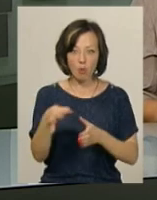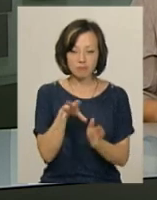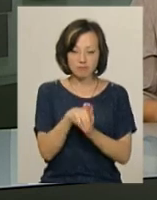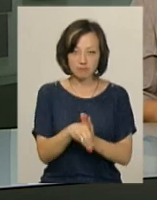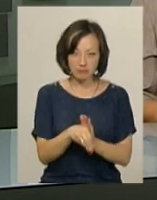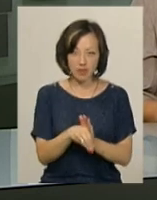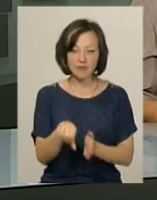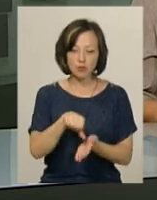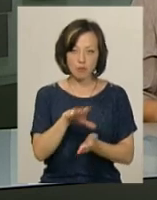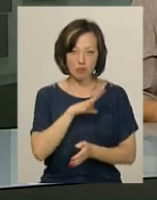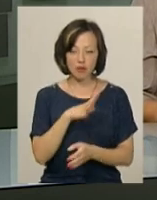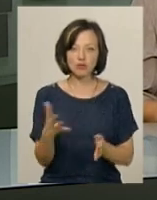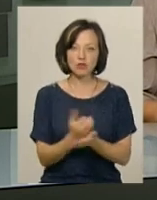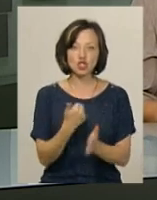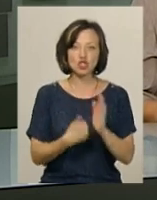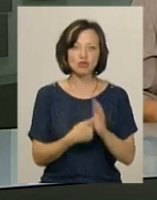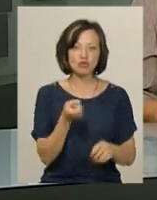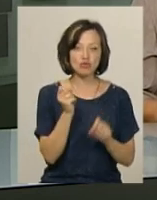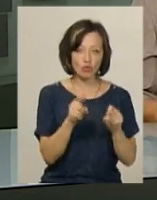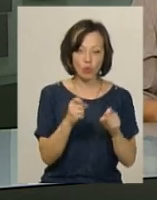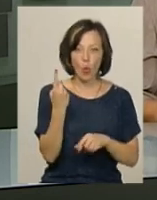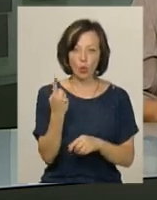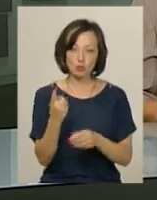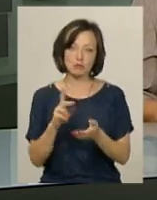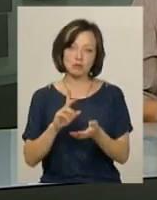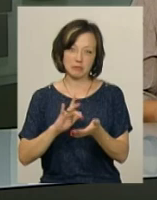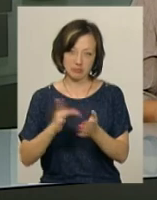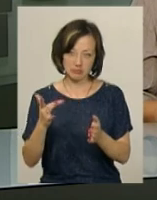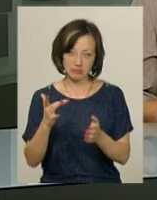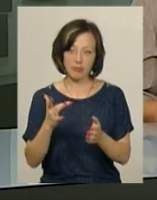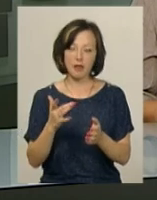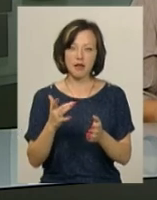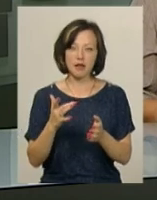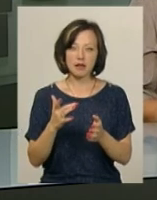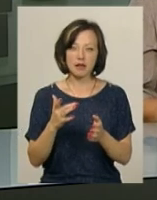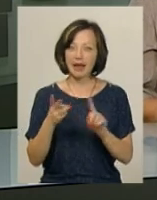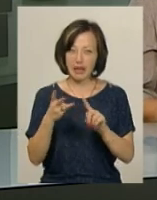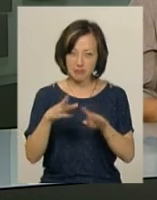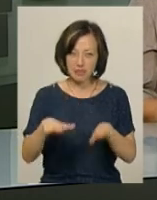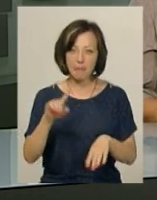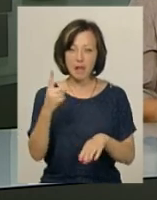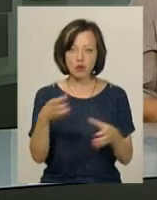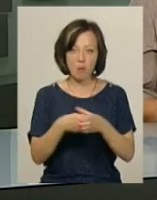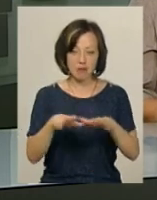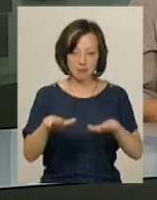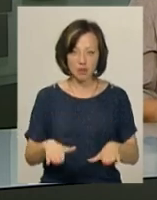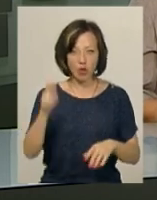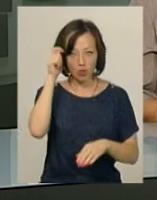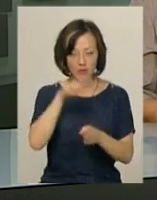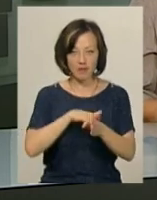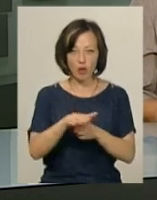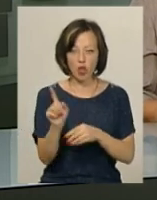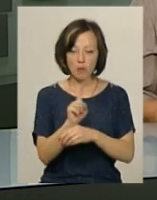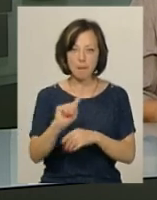складі якої вони виступали, здобула 6 золотих, одну бронзову нагороду та перше командне місце. Тоді ж хлопці виконали нормативи